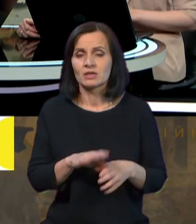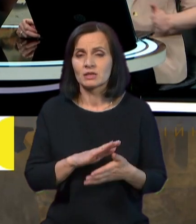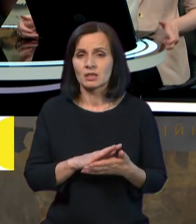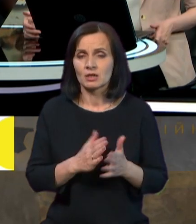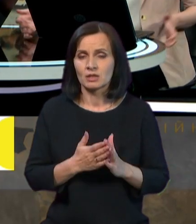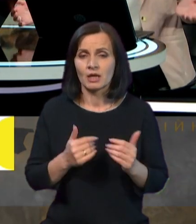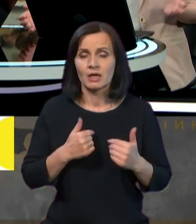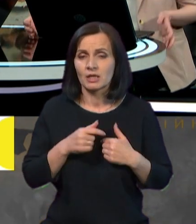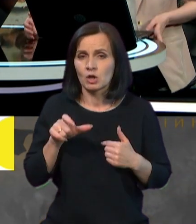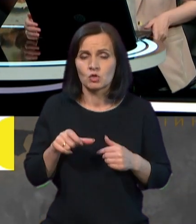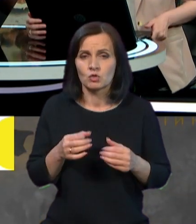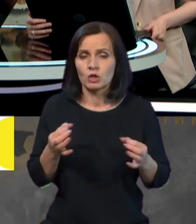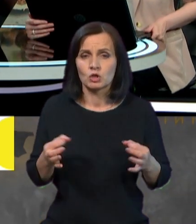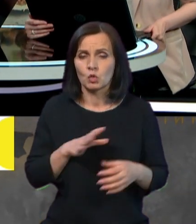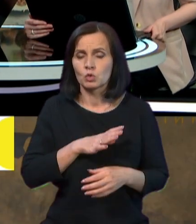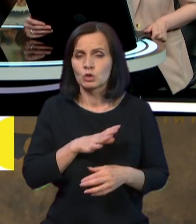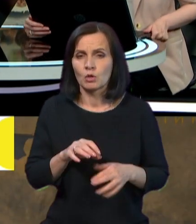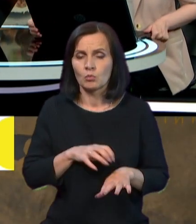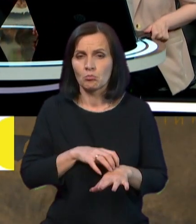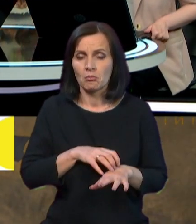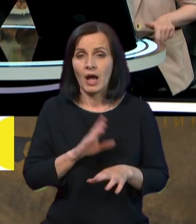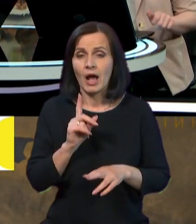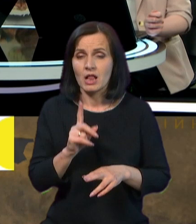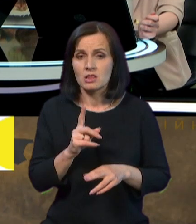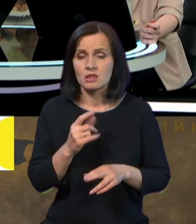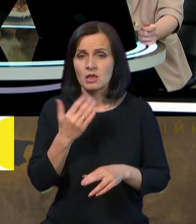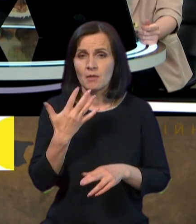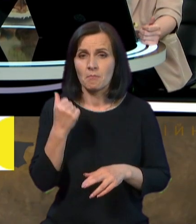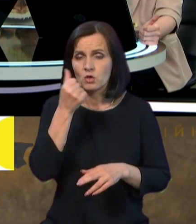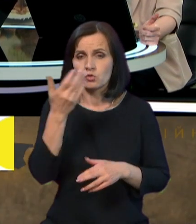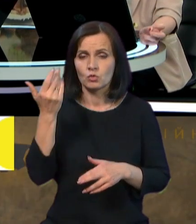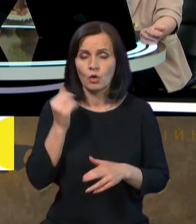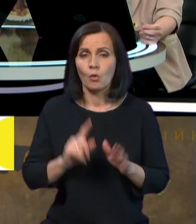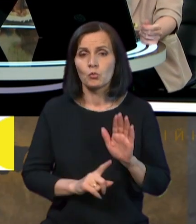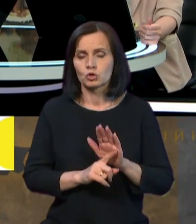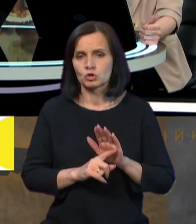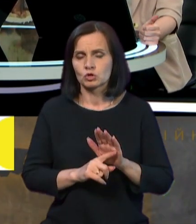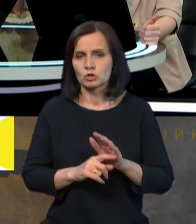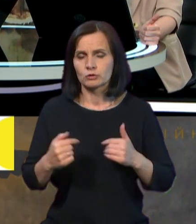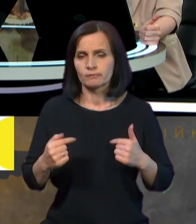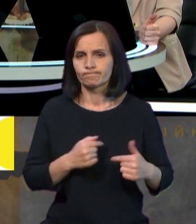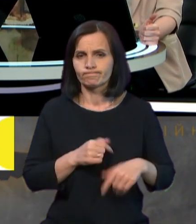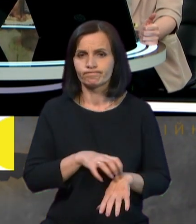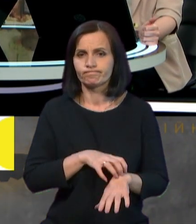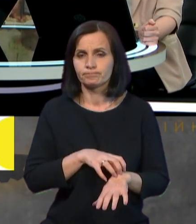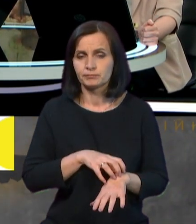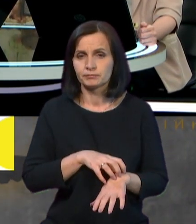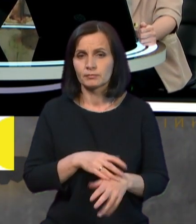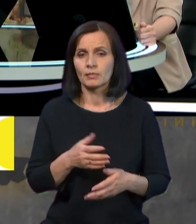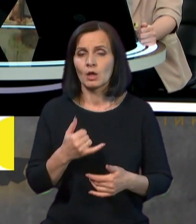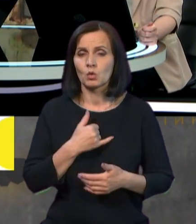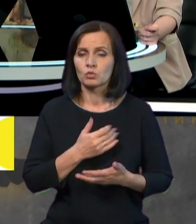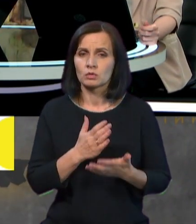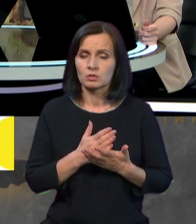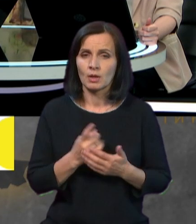не страждала на алергію, але років за п'ять тому почала страждати. Ми маємо, перш ніж